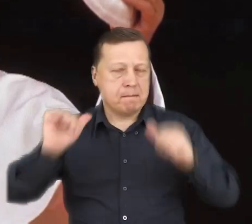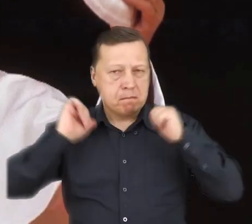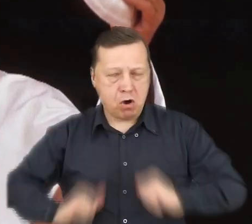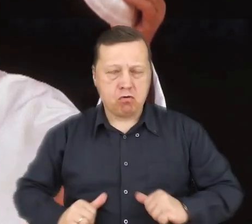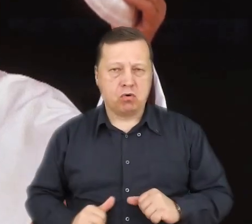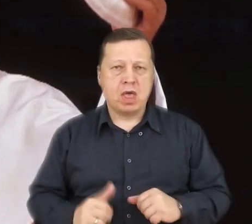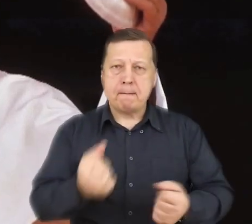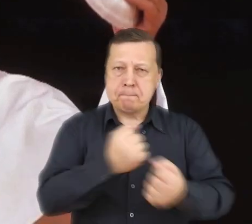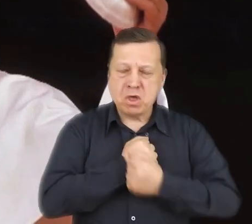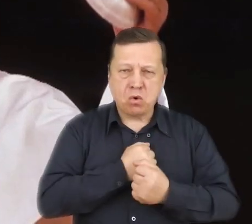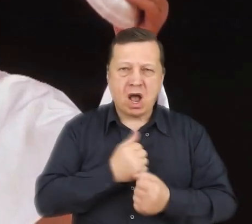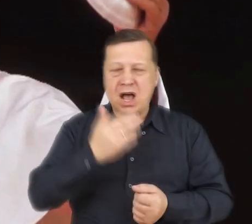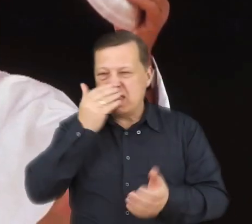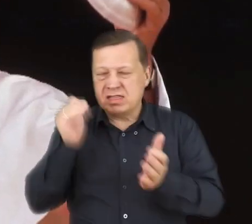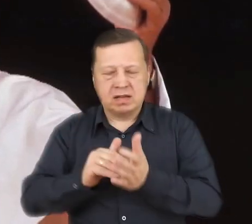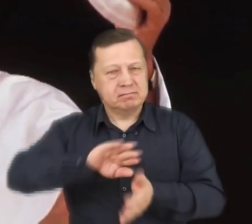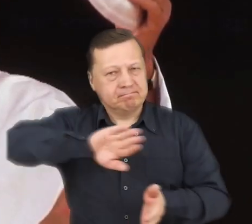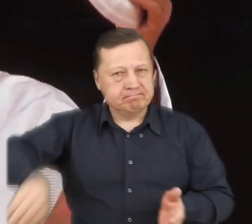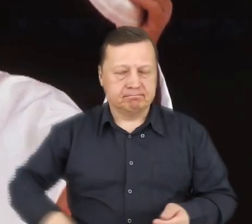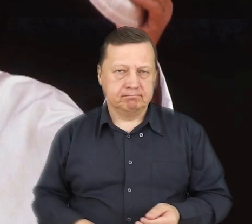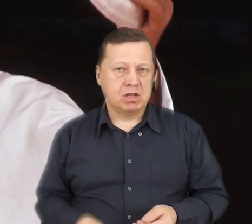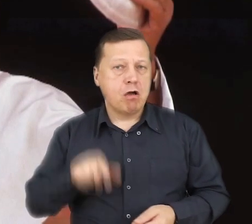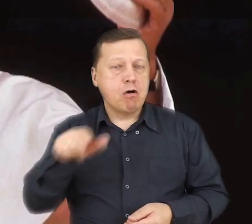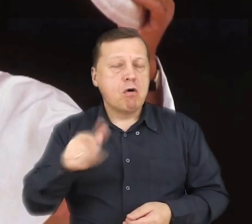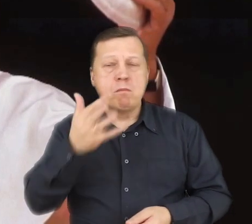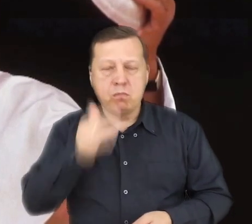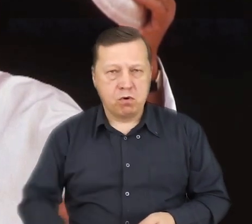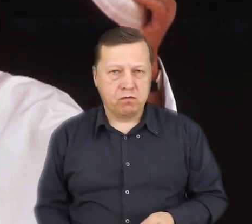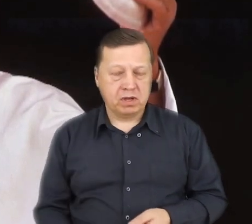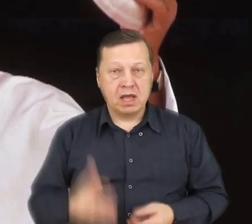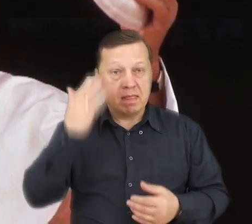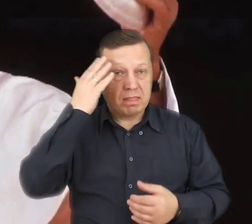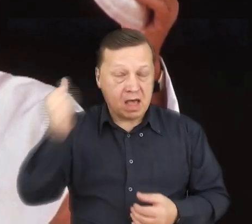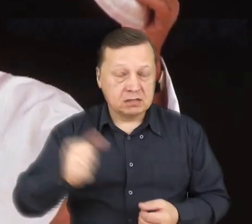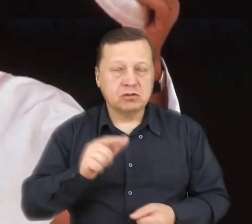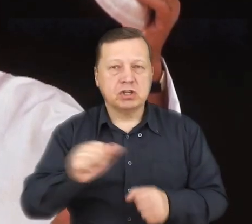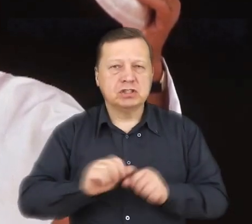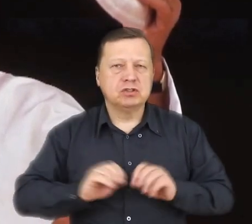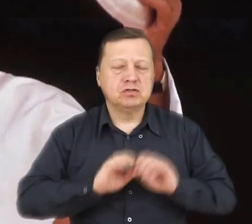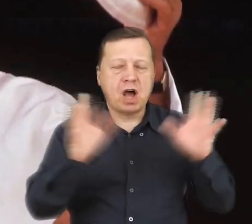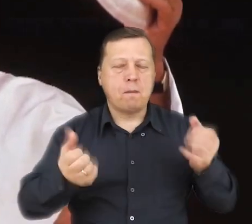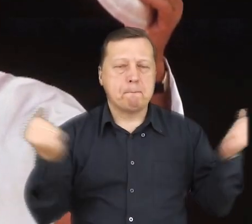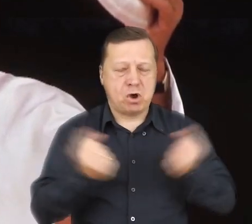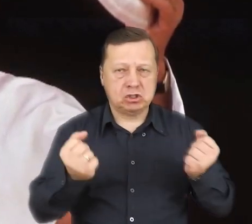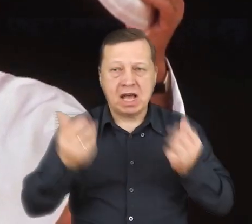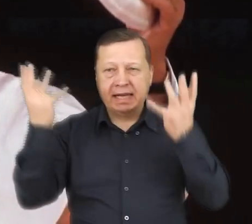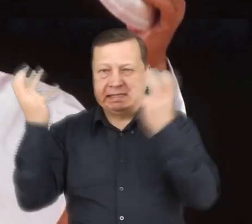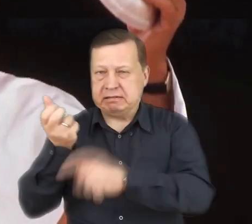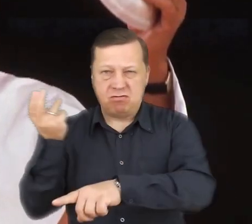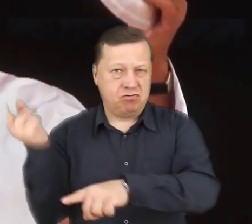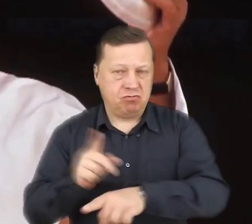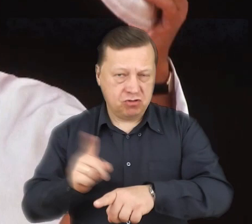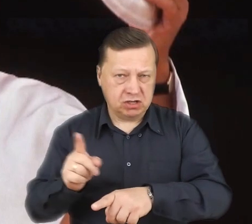miłości nad nienawiścią. Mówił, nadzieja zawiera w sobie światło mocniejsze od